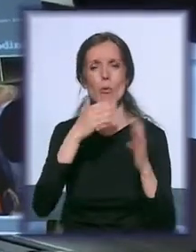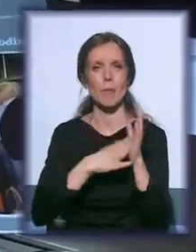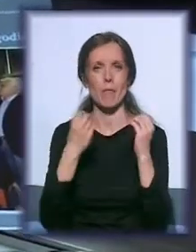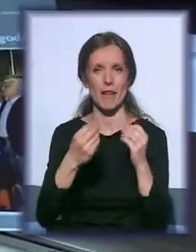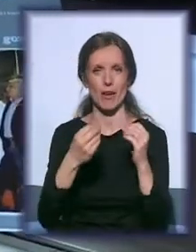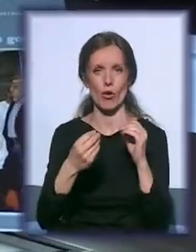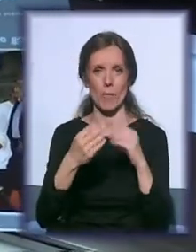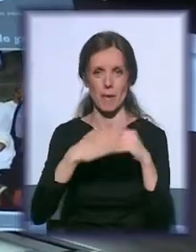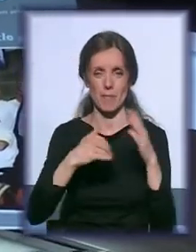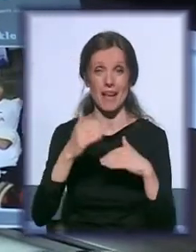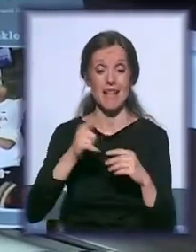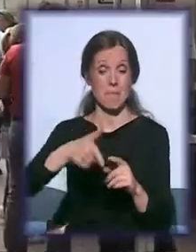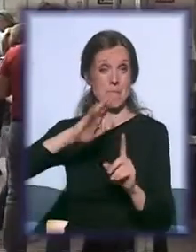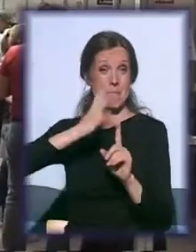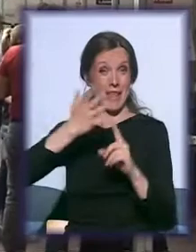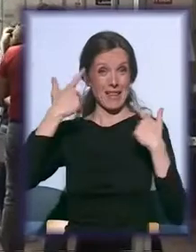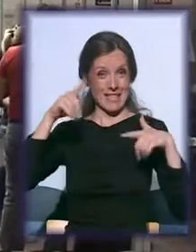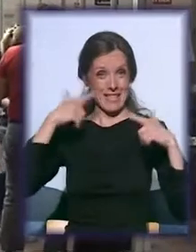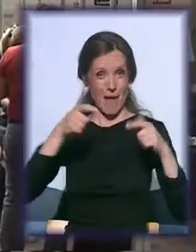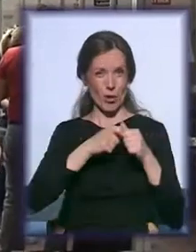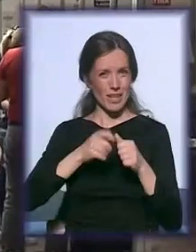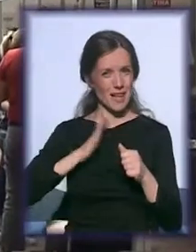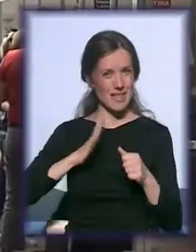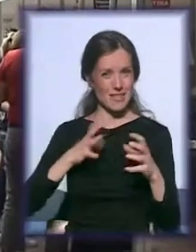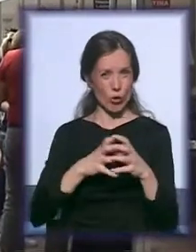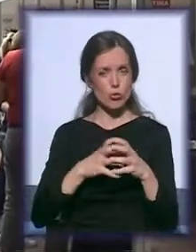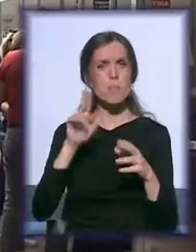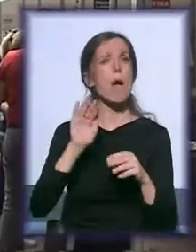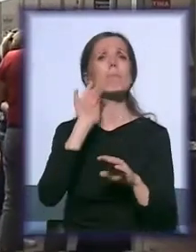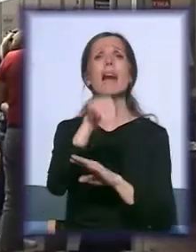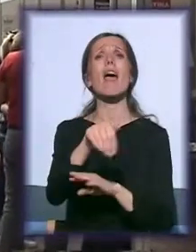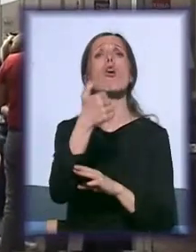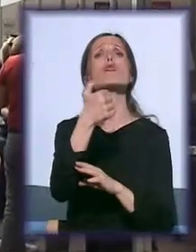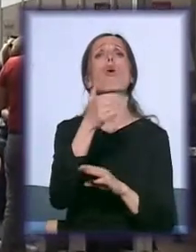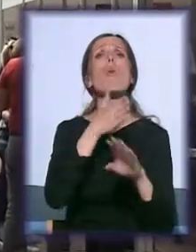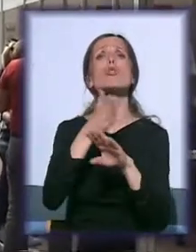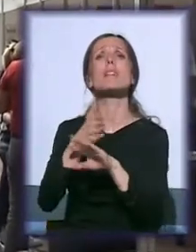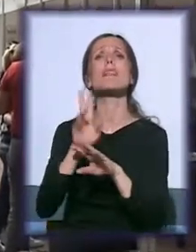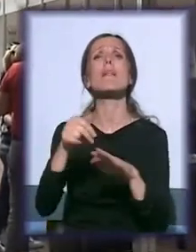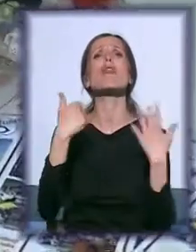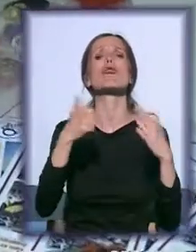Peti sajm Organizacija civilnog društva okupio je više od 100 učesnika na 60 štandova.